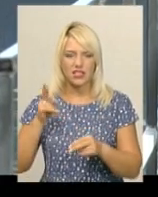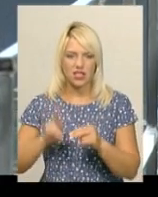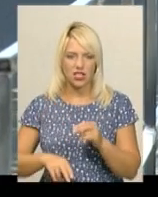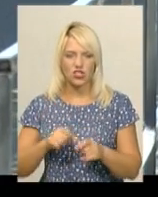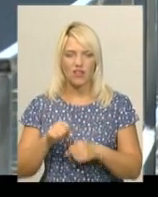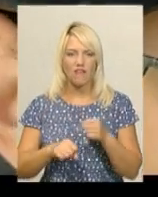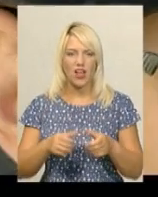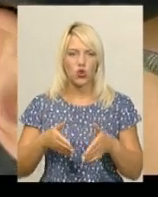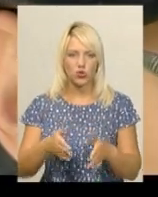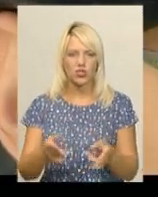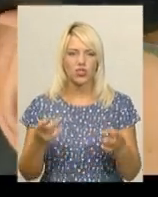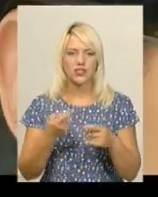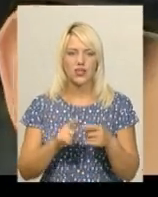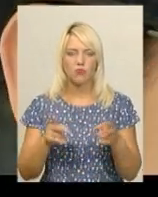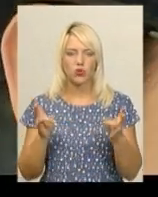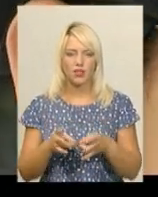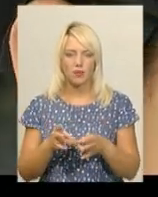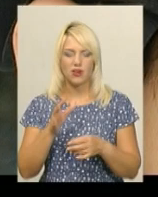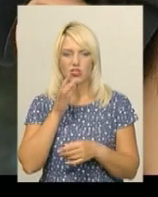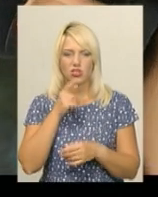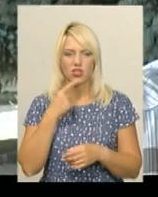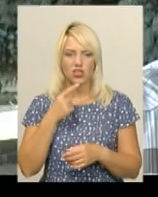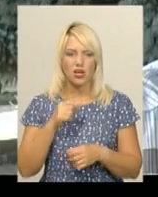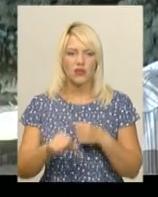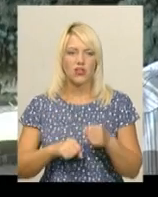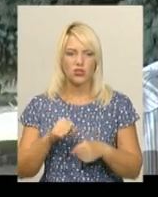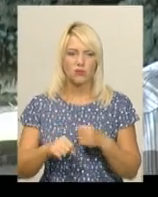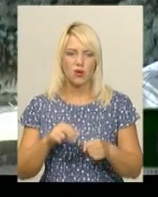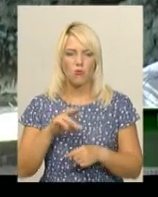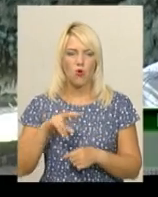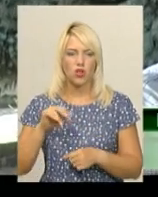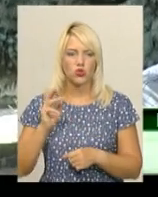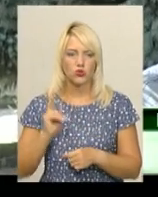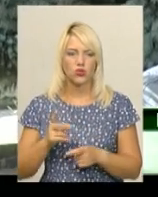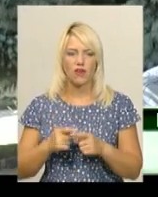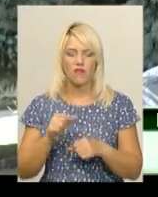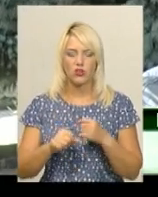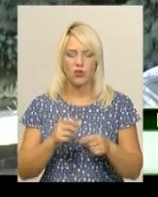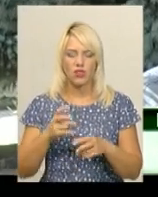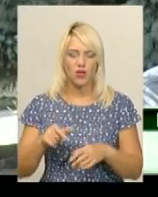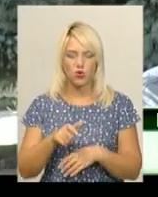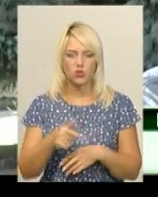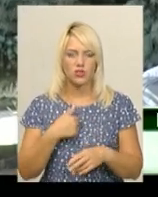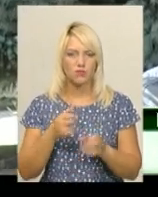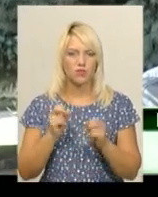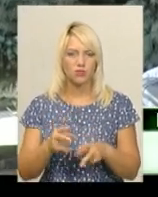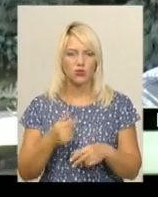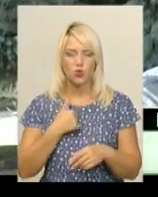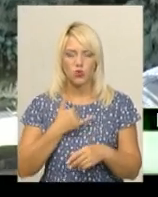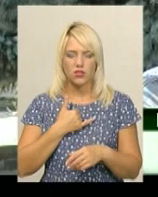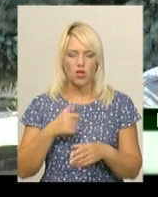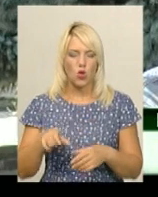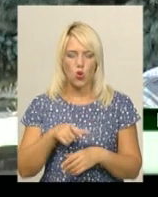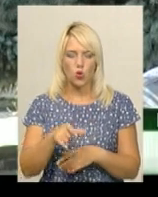місті – потреба часу, каже велосипедист Віталій Поліщук. Велосипедистам на дорозі їздити небезпечно, у нас дороги поганої якості,